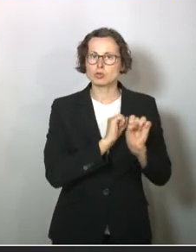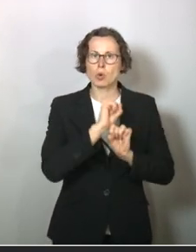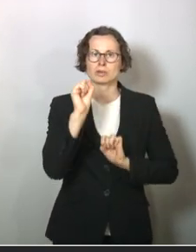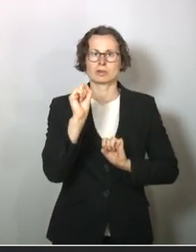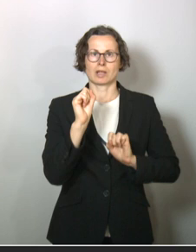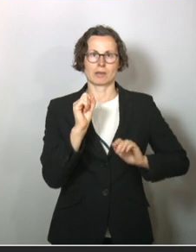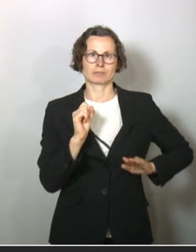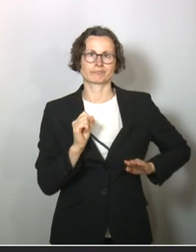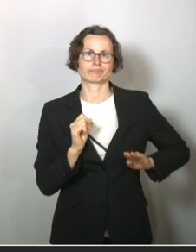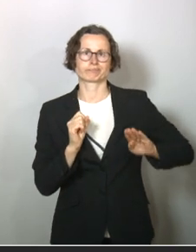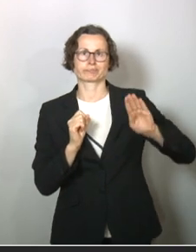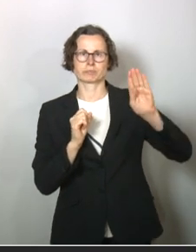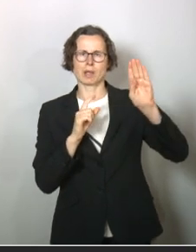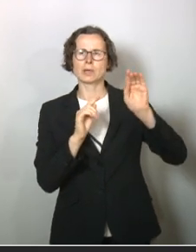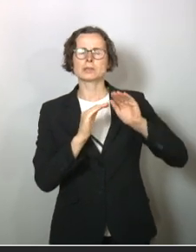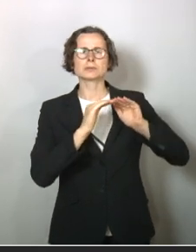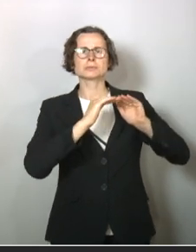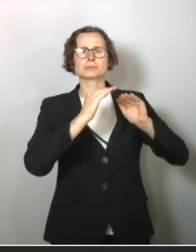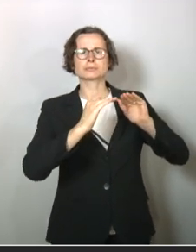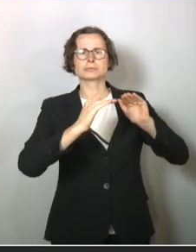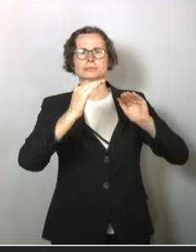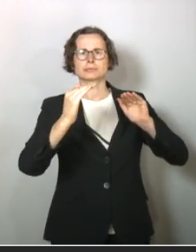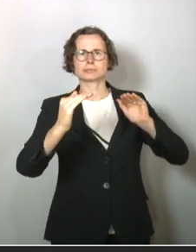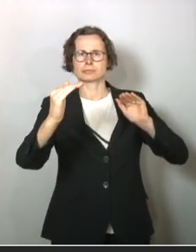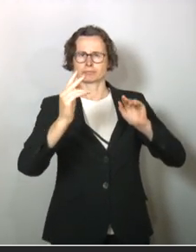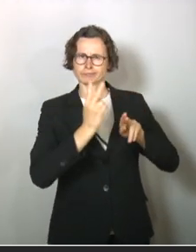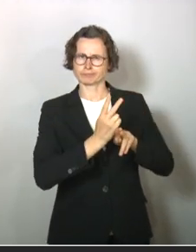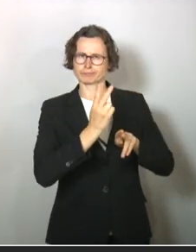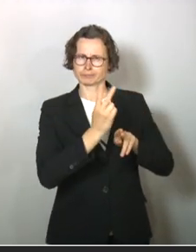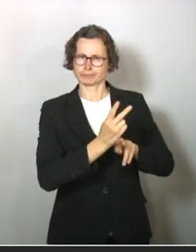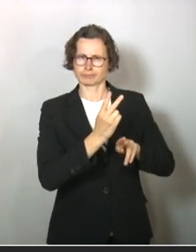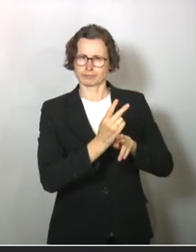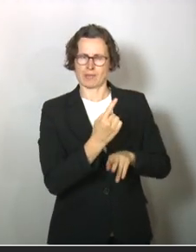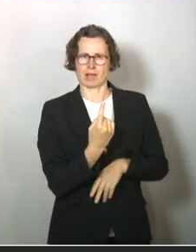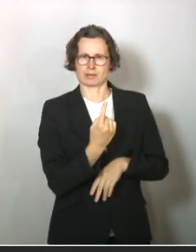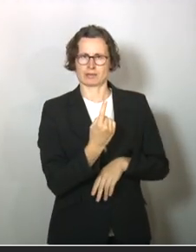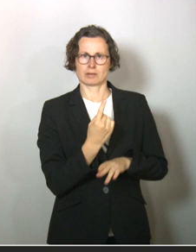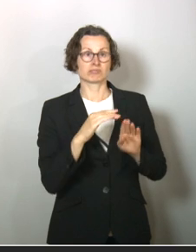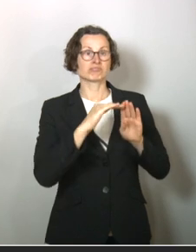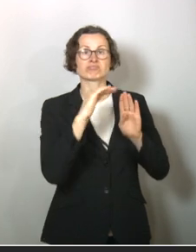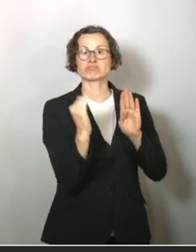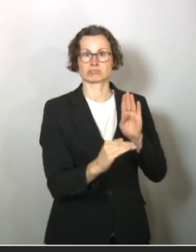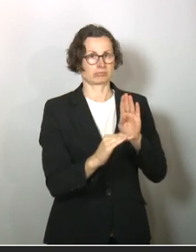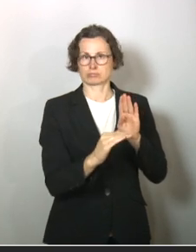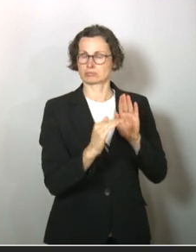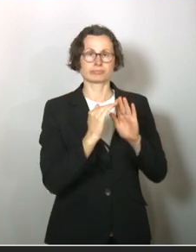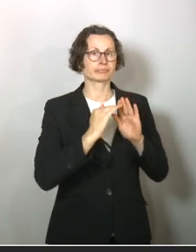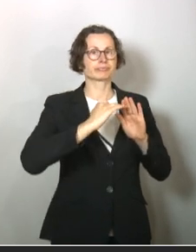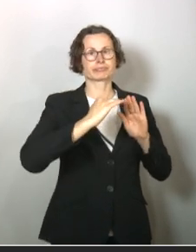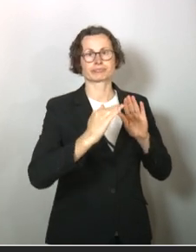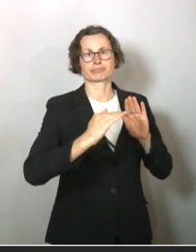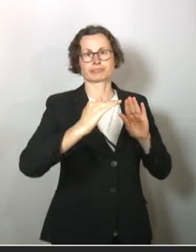blieb er knapp unter eins mit Schwankungen während der gesamten Zeit des Shutdowns. Er senkte sich nicht mehr weiter ab. Er war